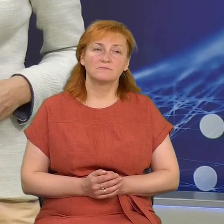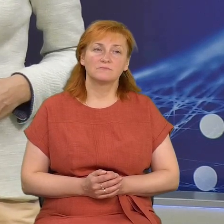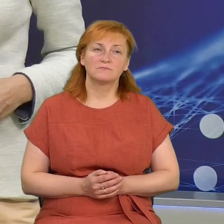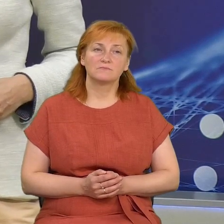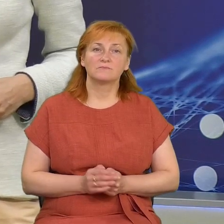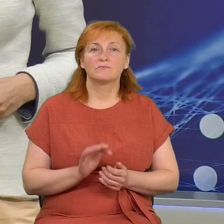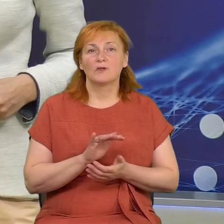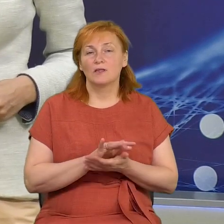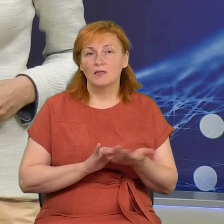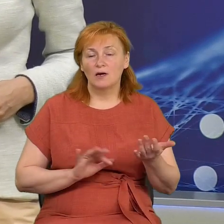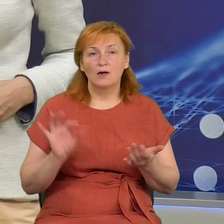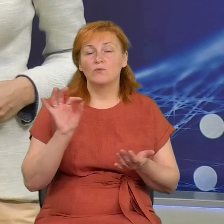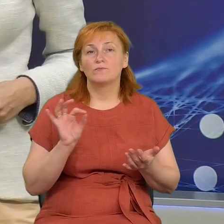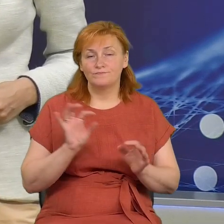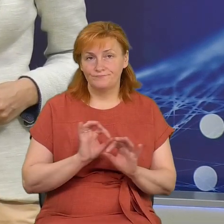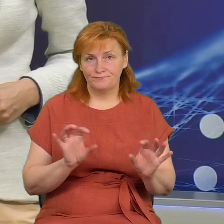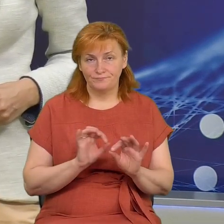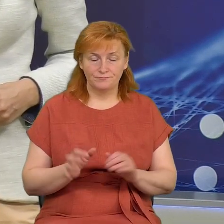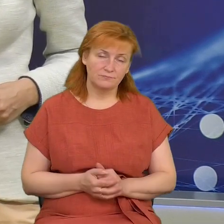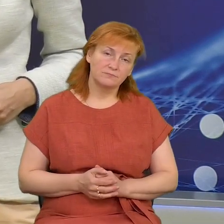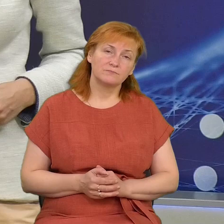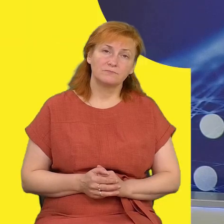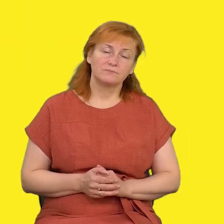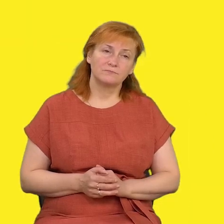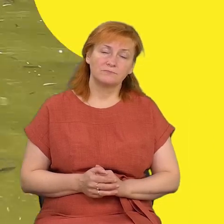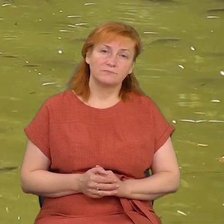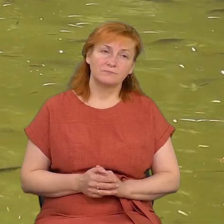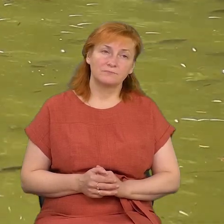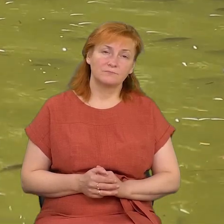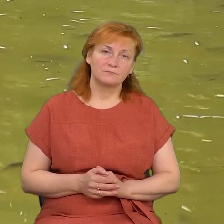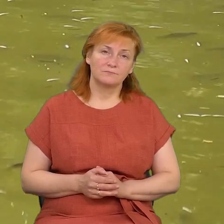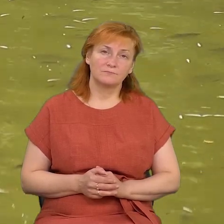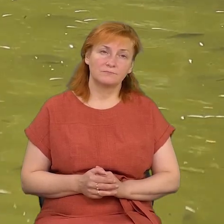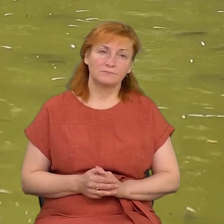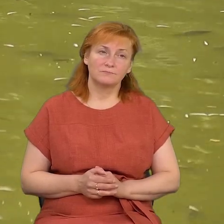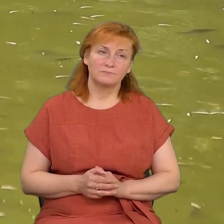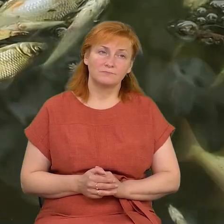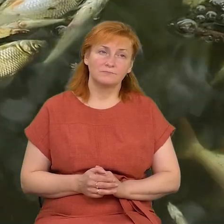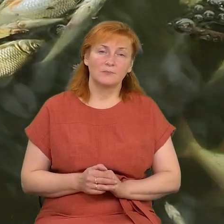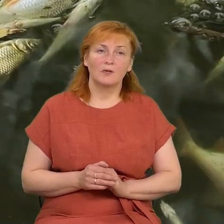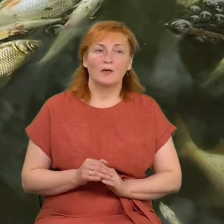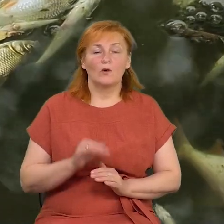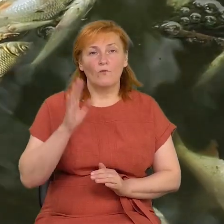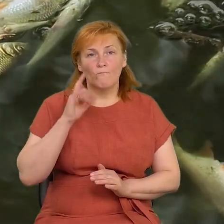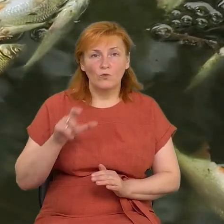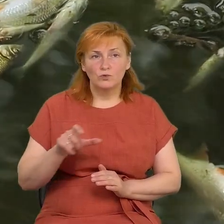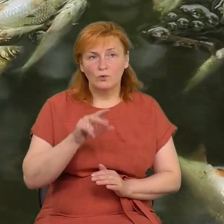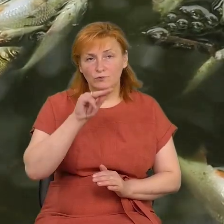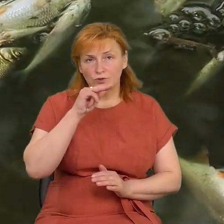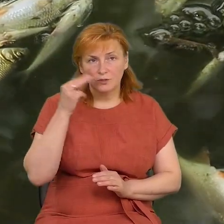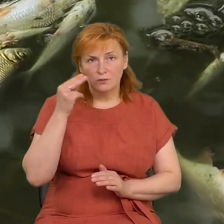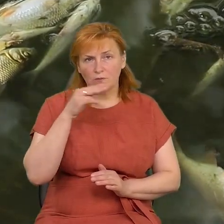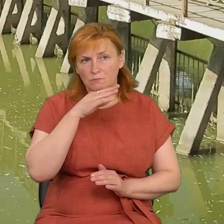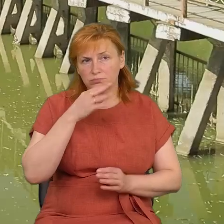Далі коротко про те, що побачите сьогодні у випуску. У водоймах Чернігова масово гине риба.